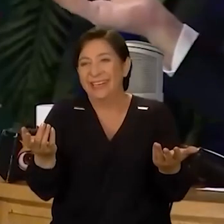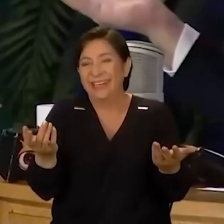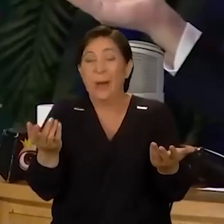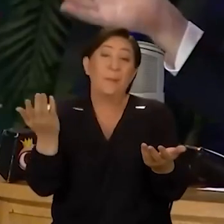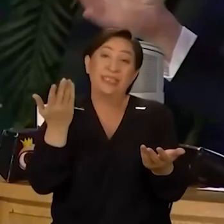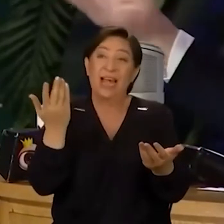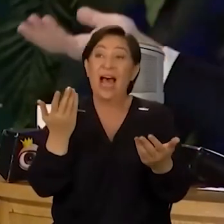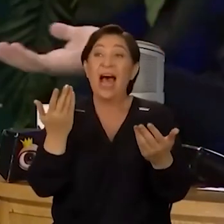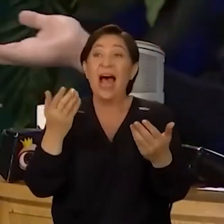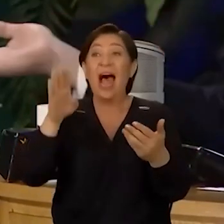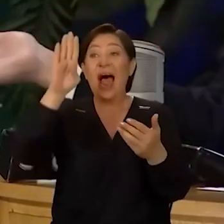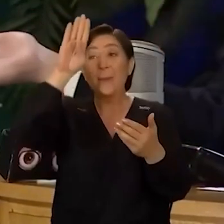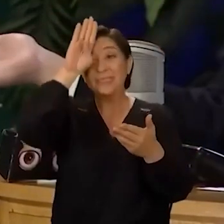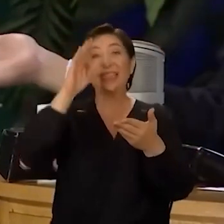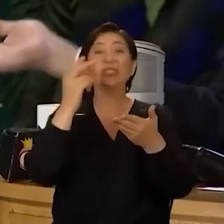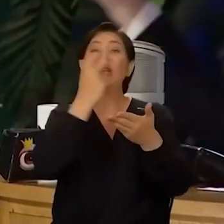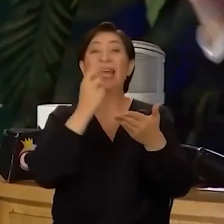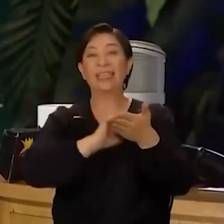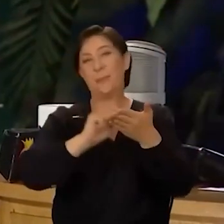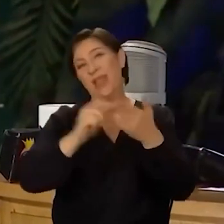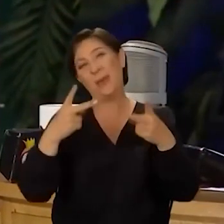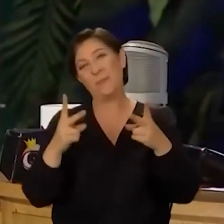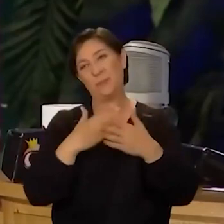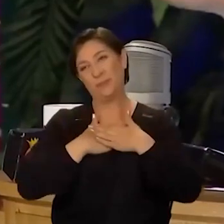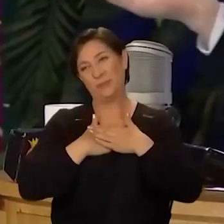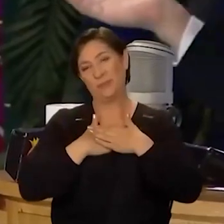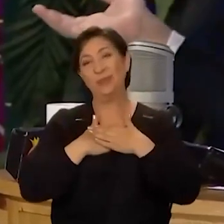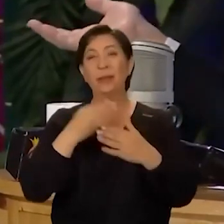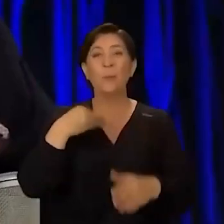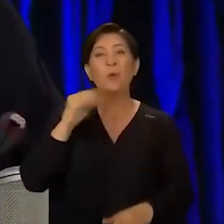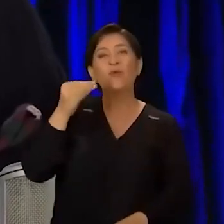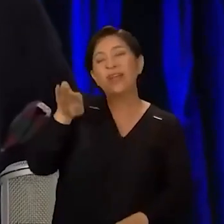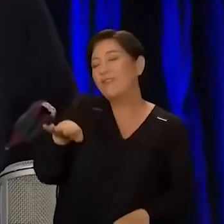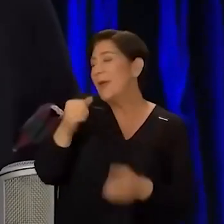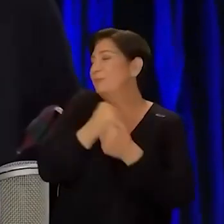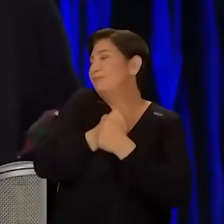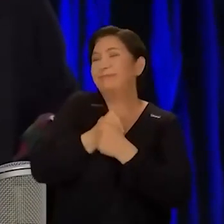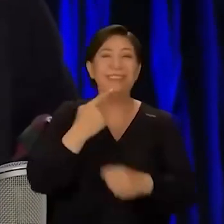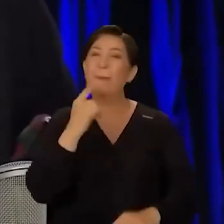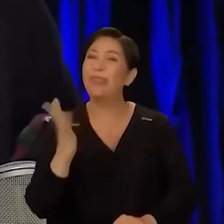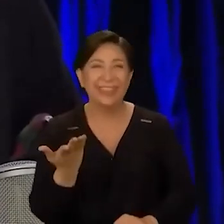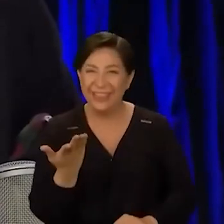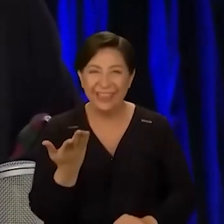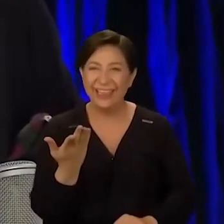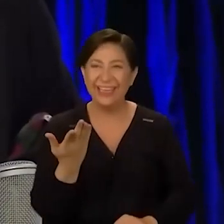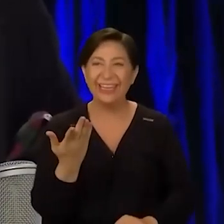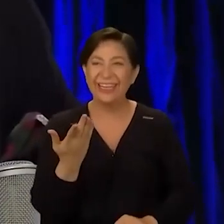Yani mesela. Ama İstanbul'a şarkı yazabilirim. İstanbul'a yazabilirim. İstanbul Ufak tefeğim benim diye bana şarkı. Ufak tefeğim benim.